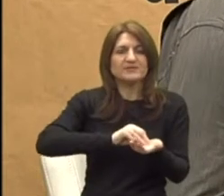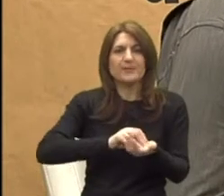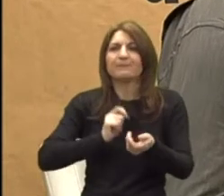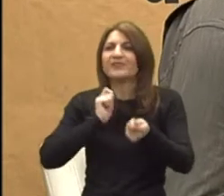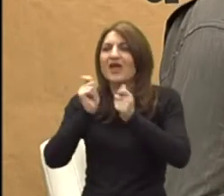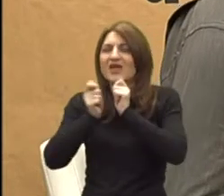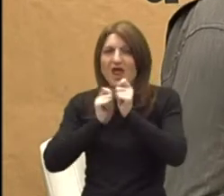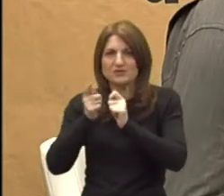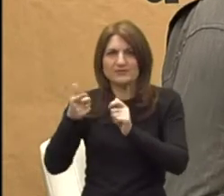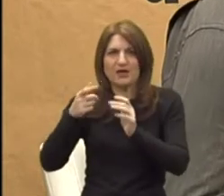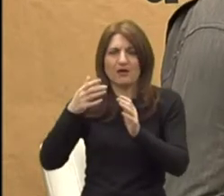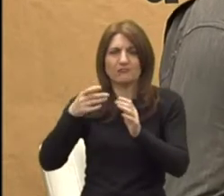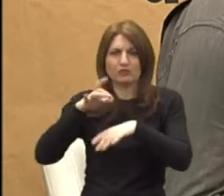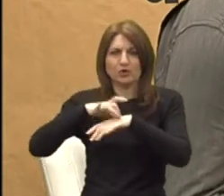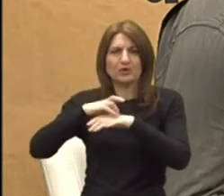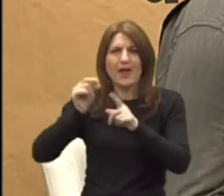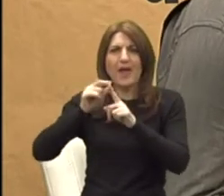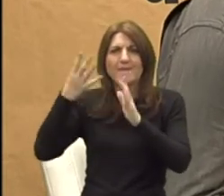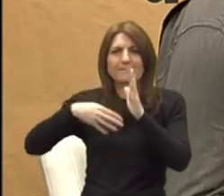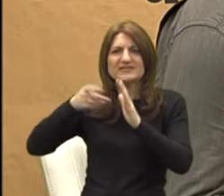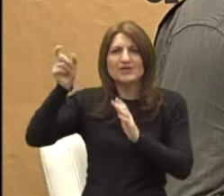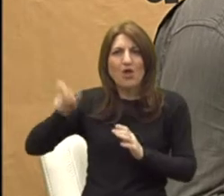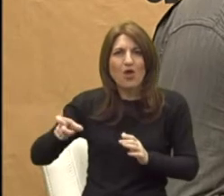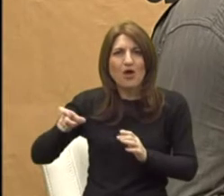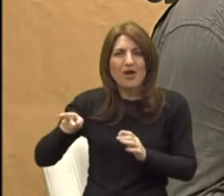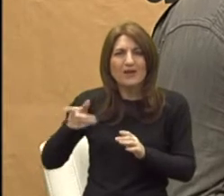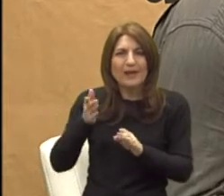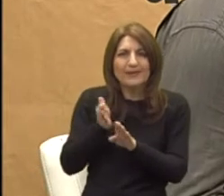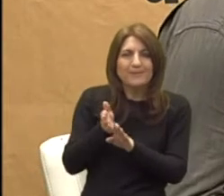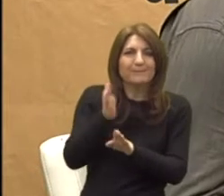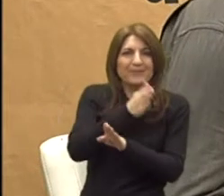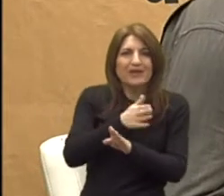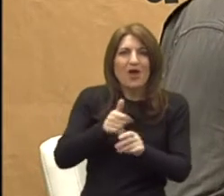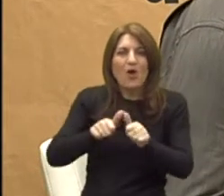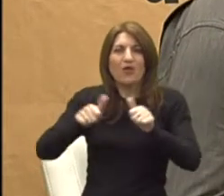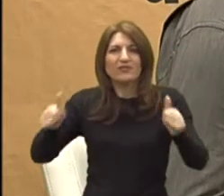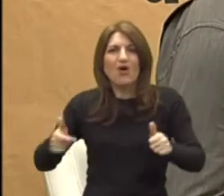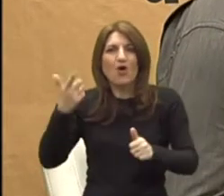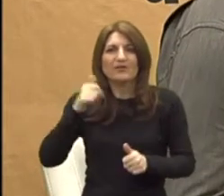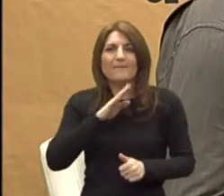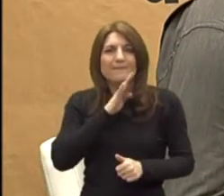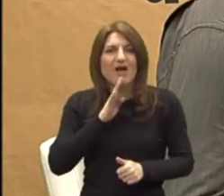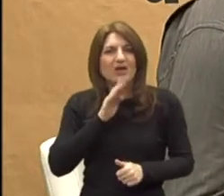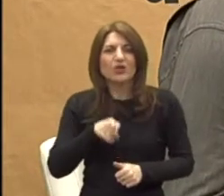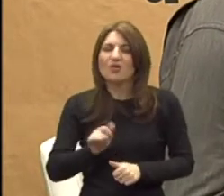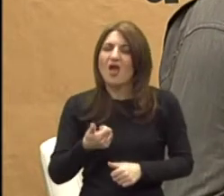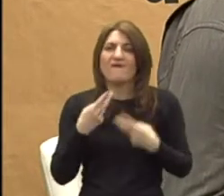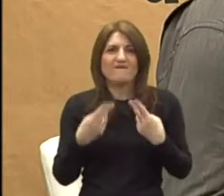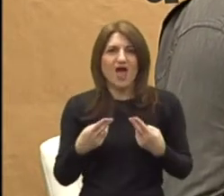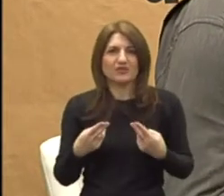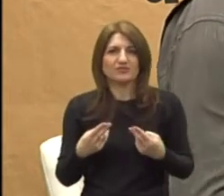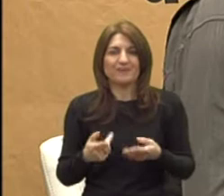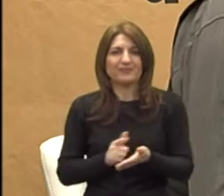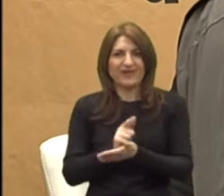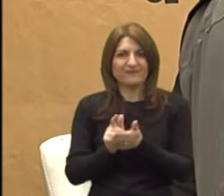da je to odvajanje s tri godine od majke i od obitelja jako važno. Isto tako, on je period,